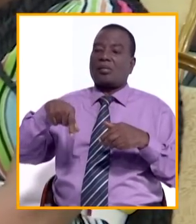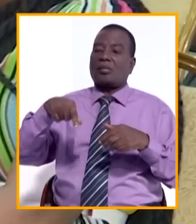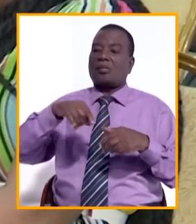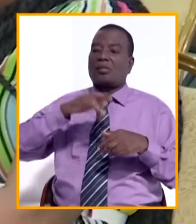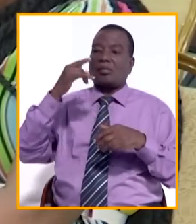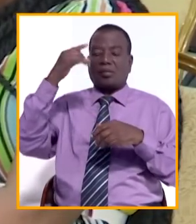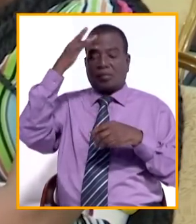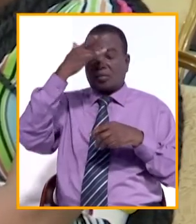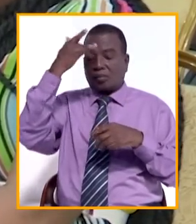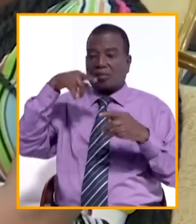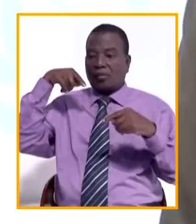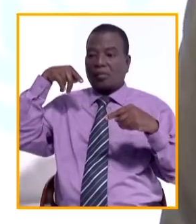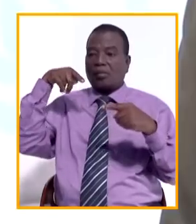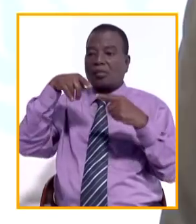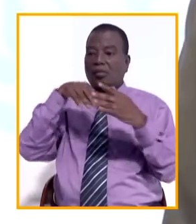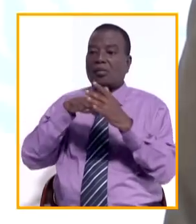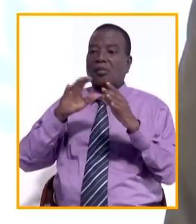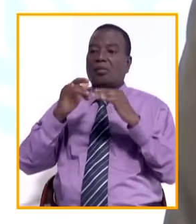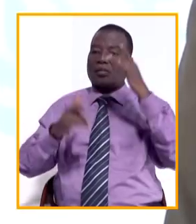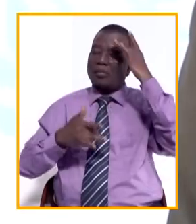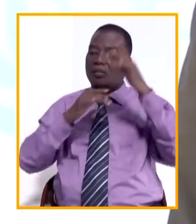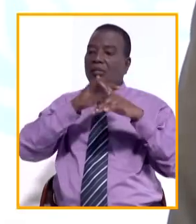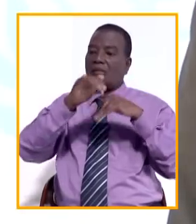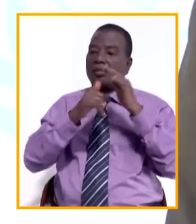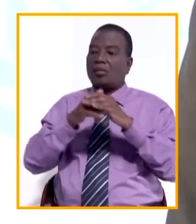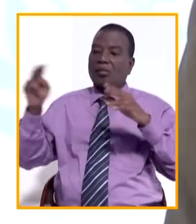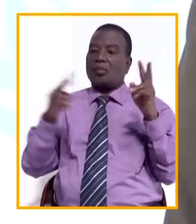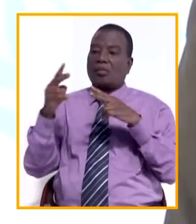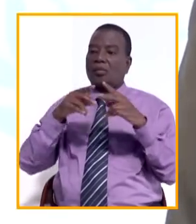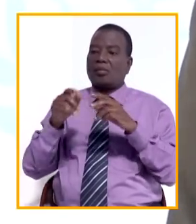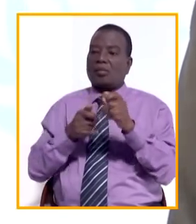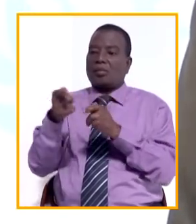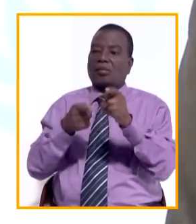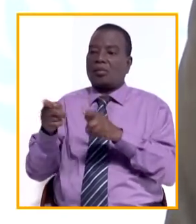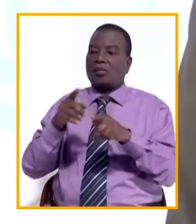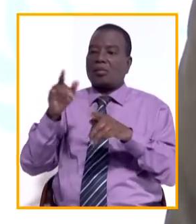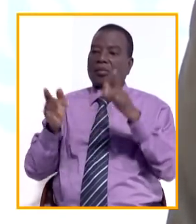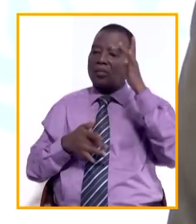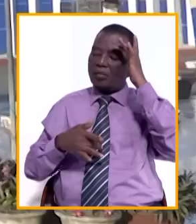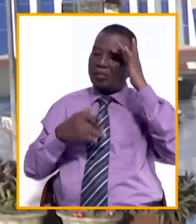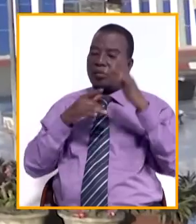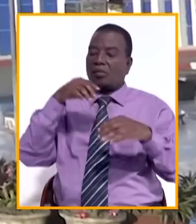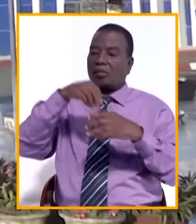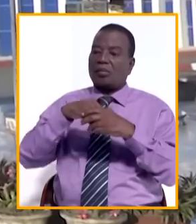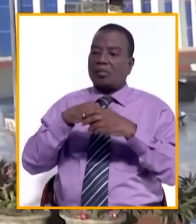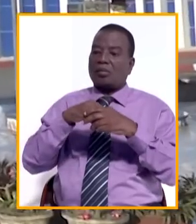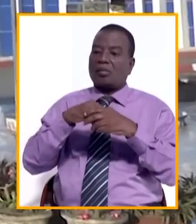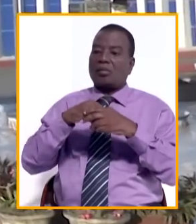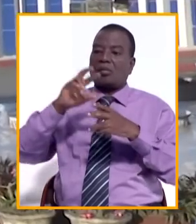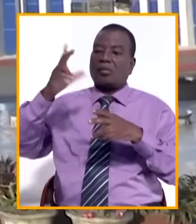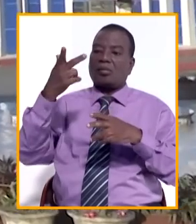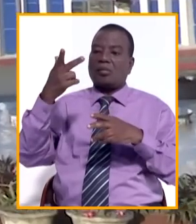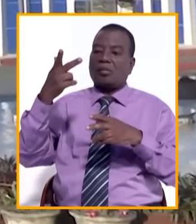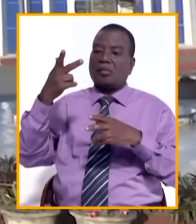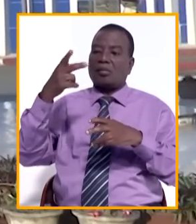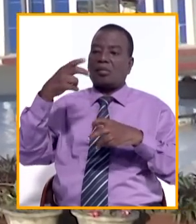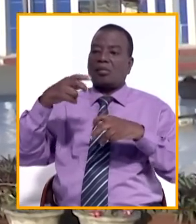concerne la lutte contre la maladie et toutes les violences ou toutes les formes soient gérées, que ce soit les maladies transmissibles ou non-transmissibles. Et troisièmement,